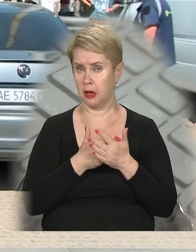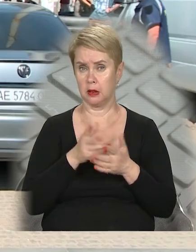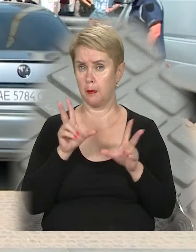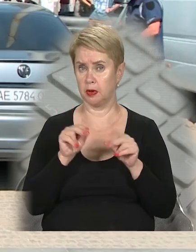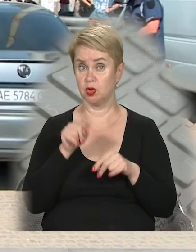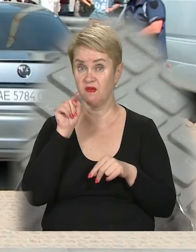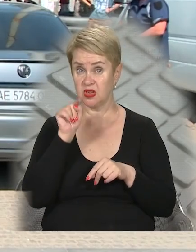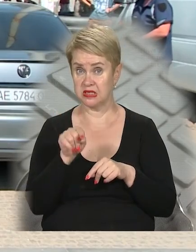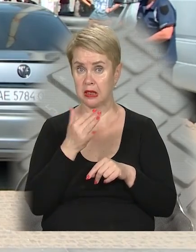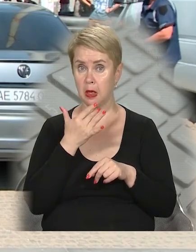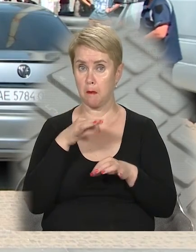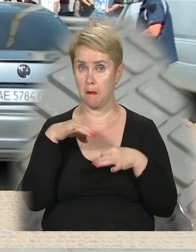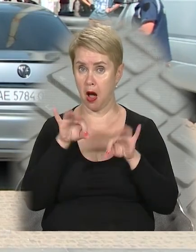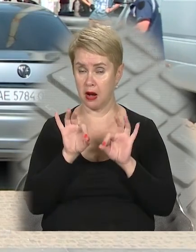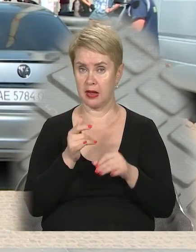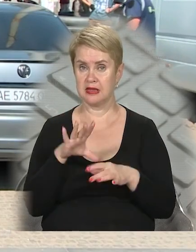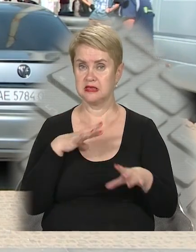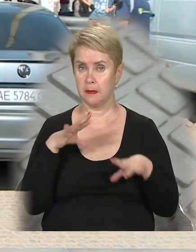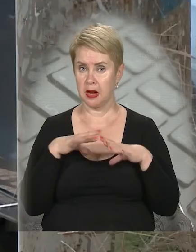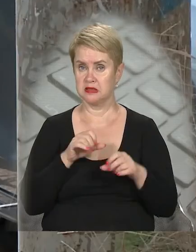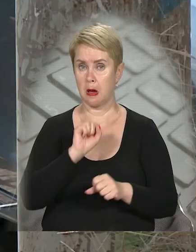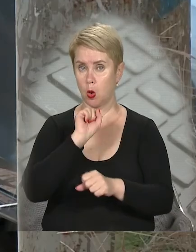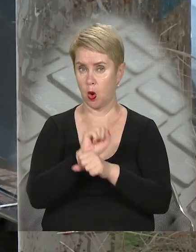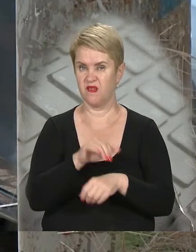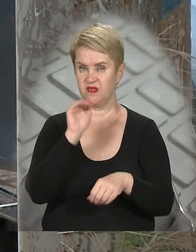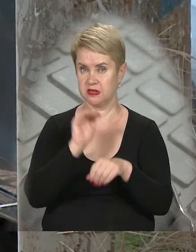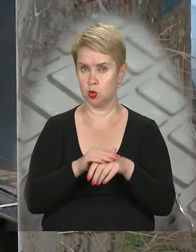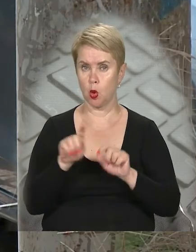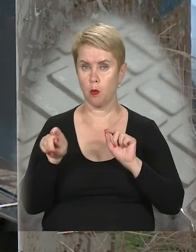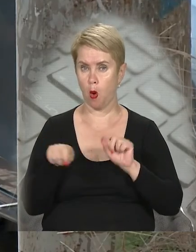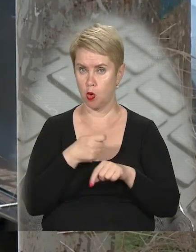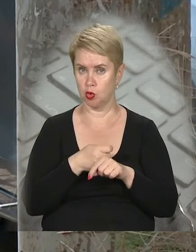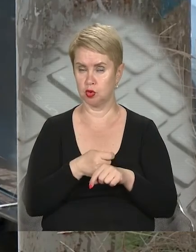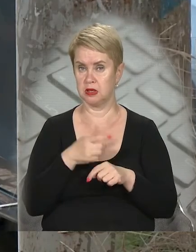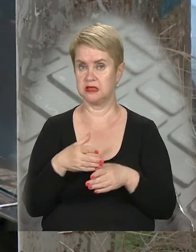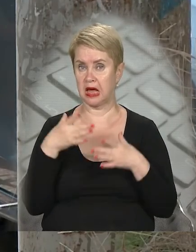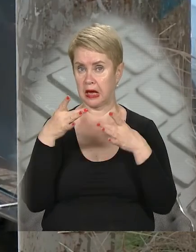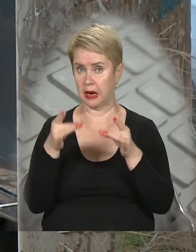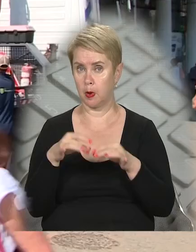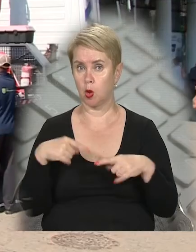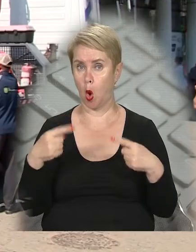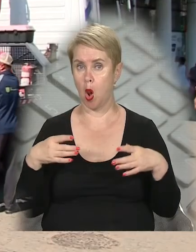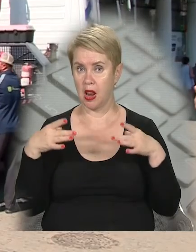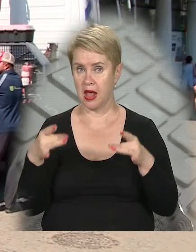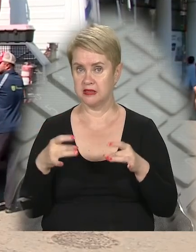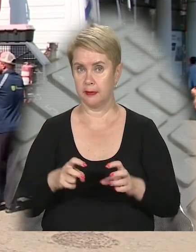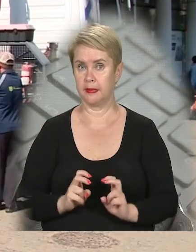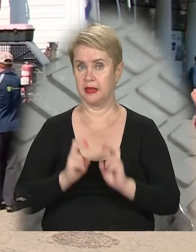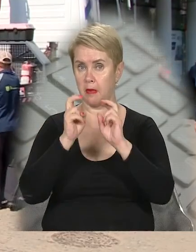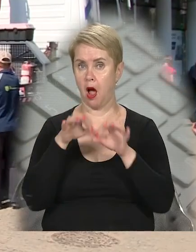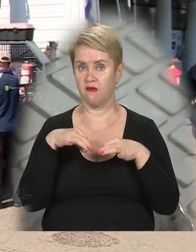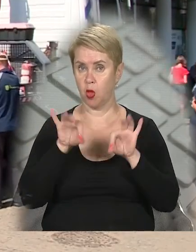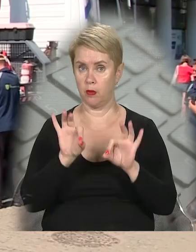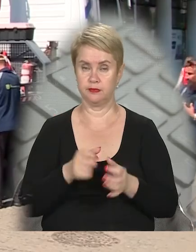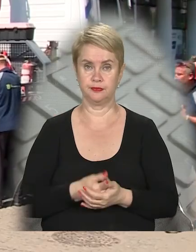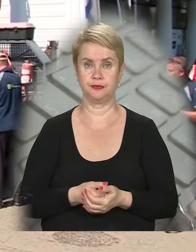пощастило ось цій іномарці. Інспектори з паркування фіксують порушення, міцно закріплюють колеса і підіймають авто.